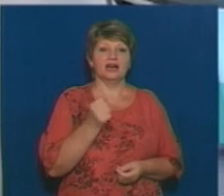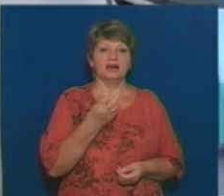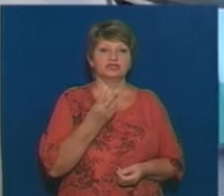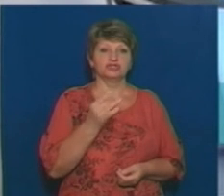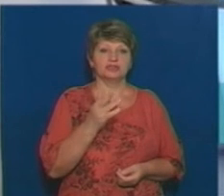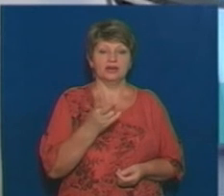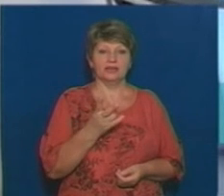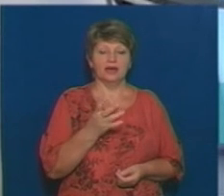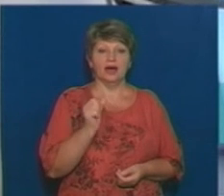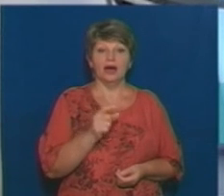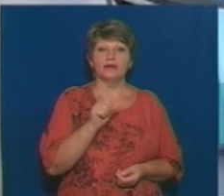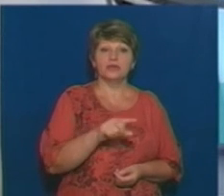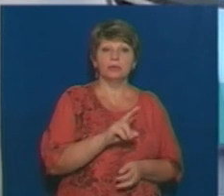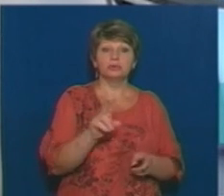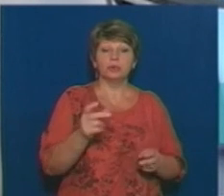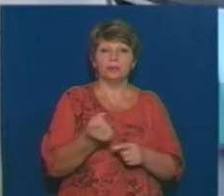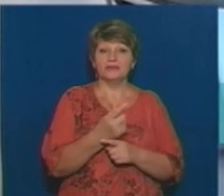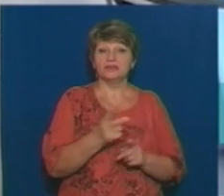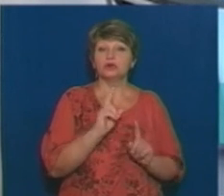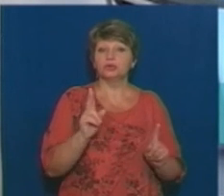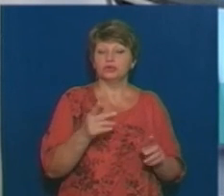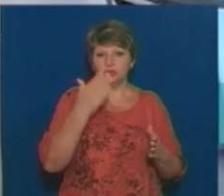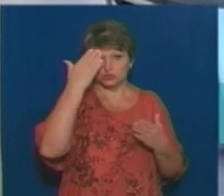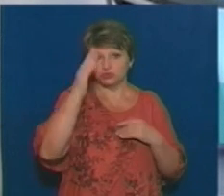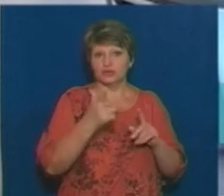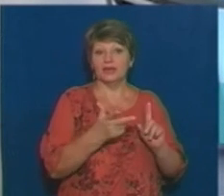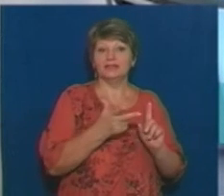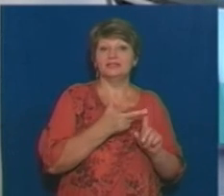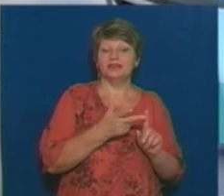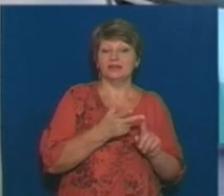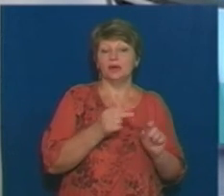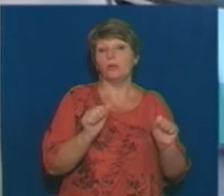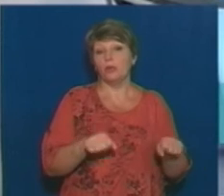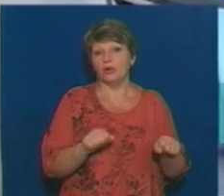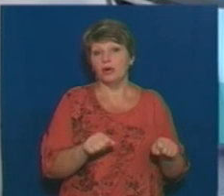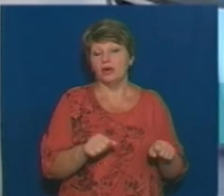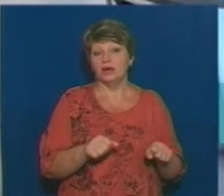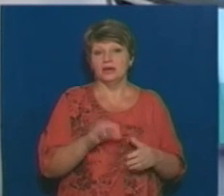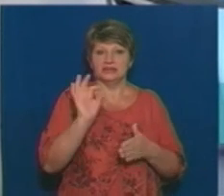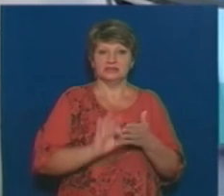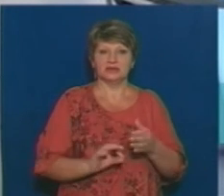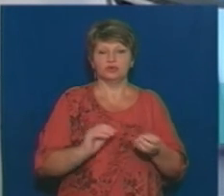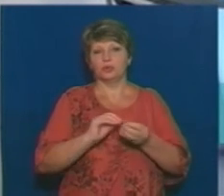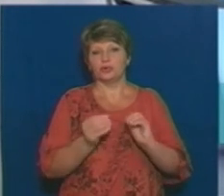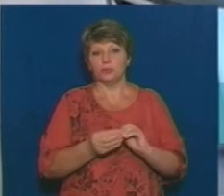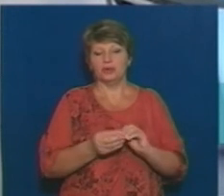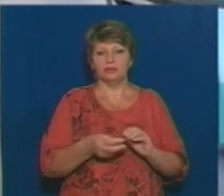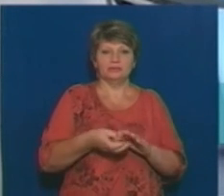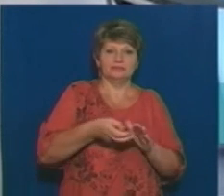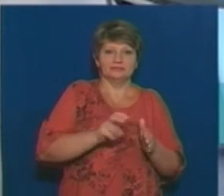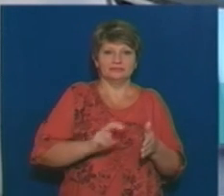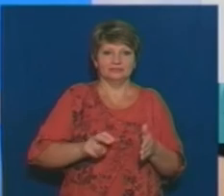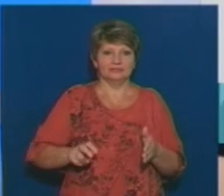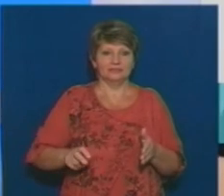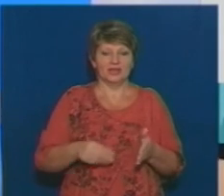а там, де з'являвся хтось третій постачальник, можливий, так би мовити, то з'являлися вже проблеми і всякі винахідки з боку